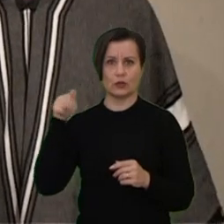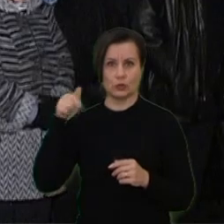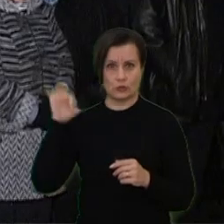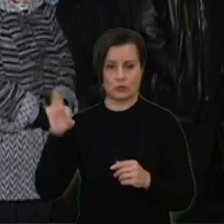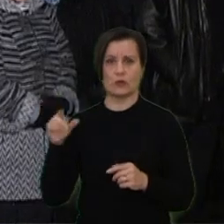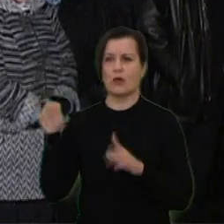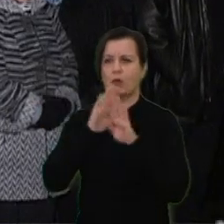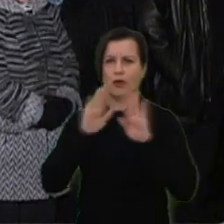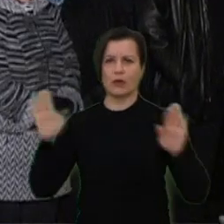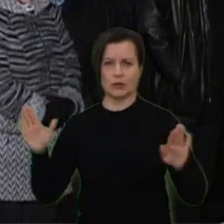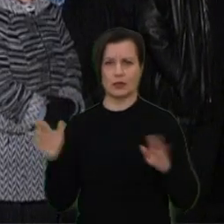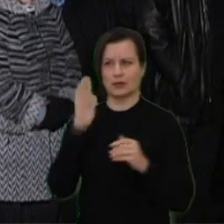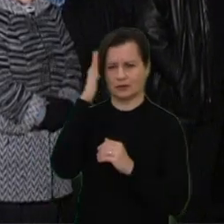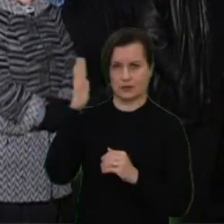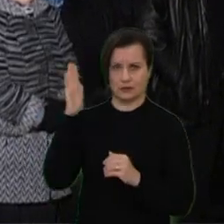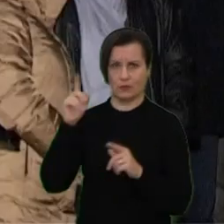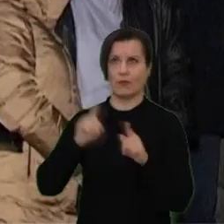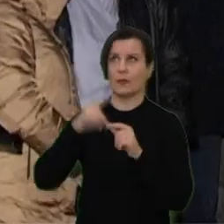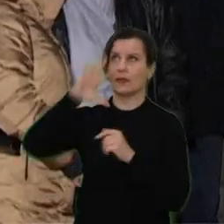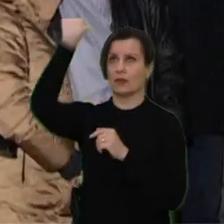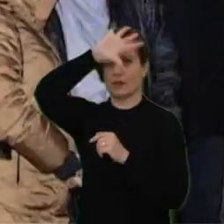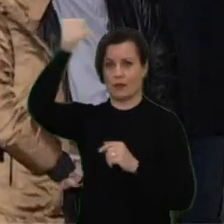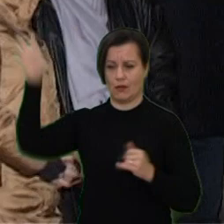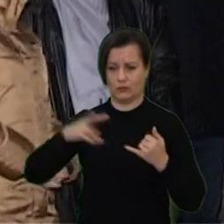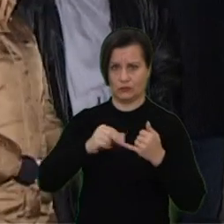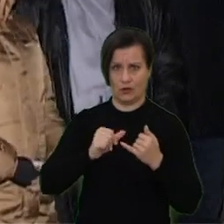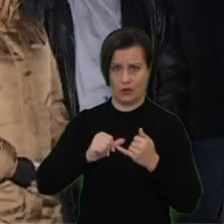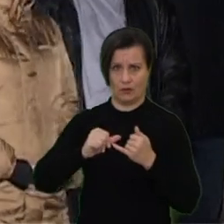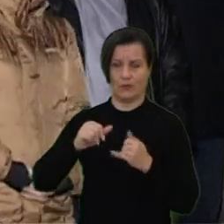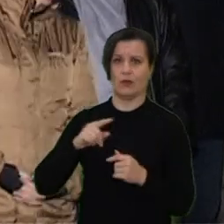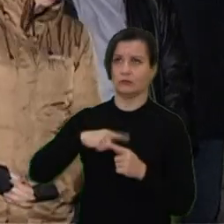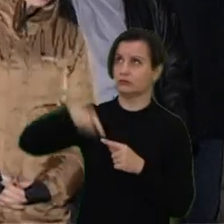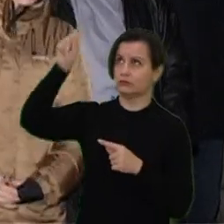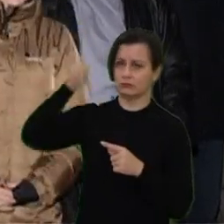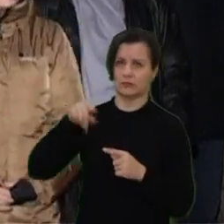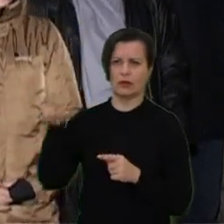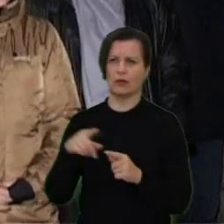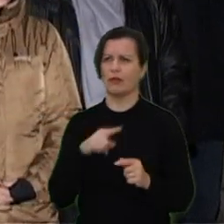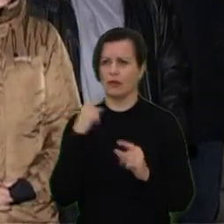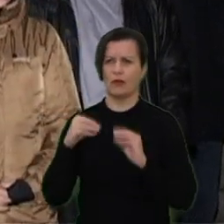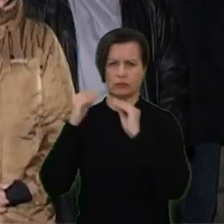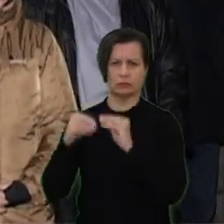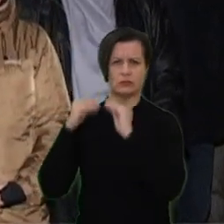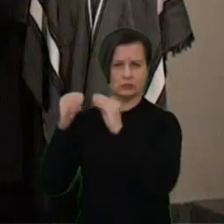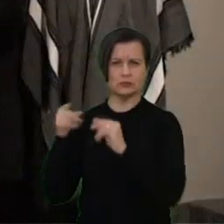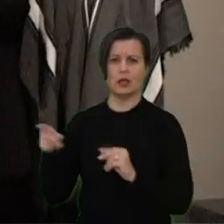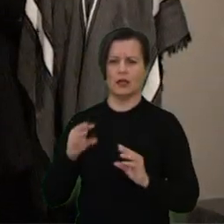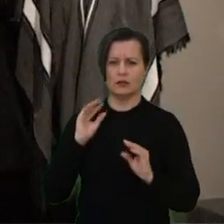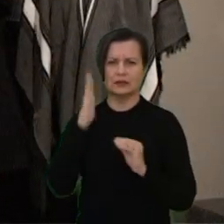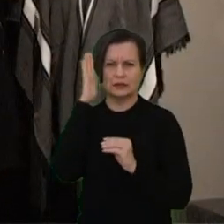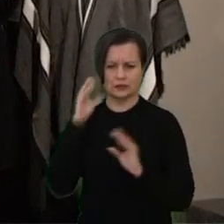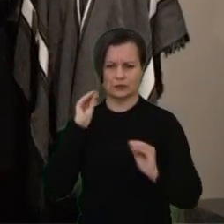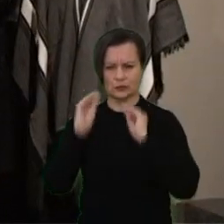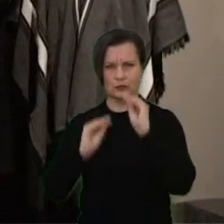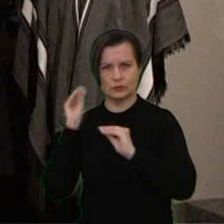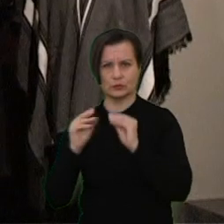stiklo darbų paroda tarp dangaus ir šemės. Autoriai jau ne vieną dešimtmetį kūrė stiklos kultūras studijoje Glas Remis, o